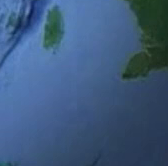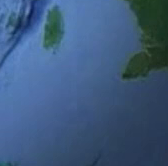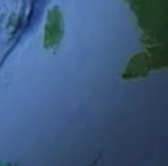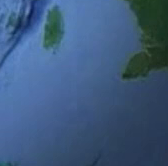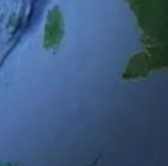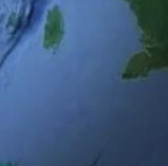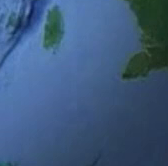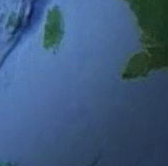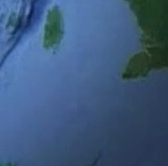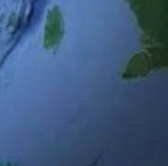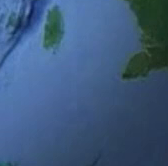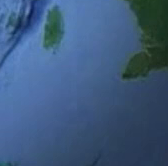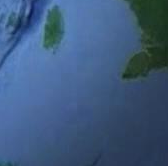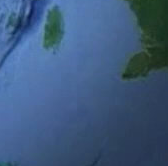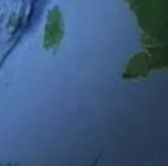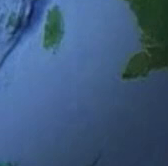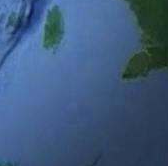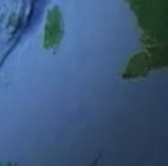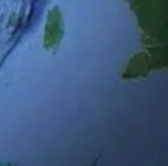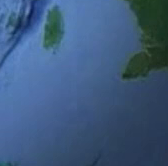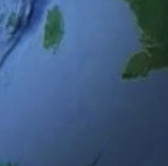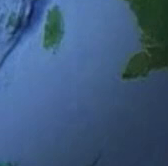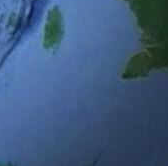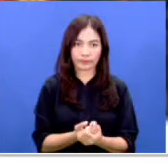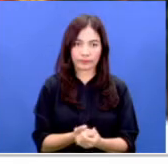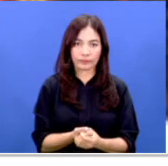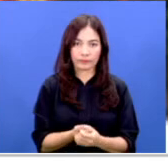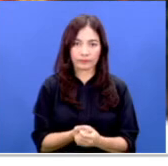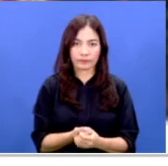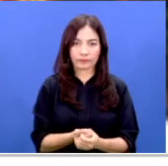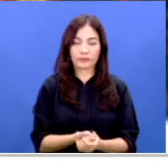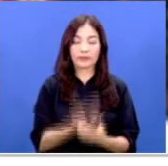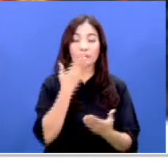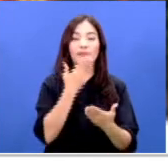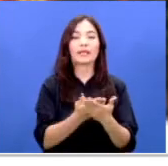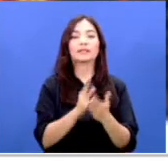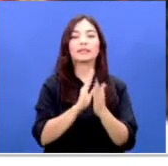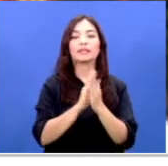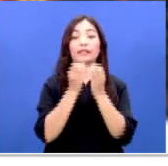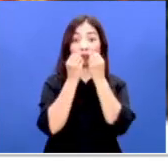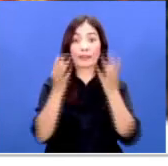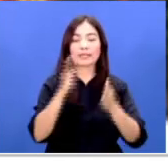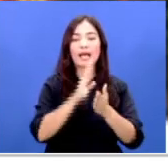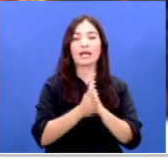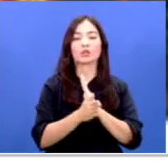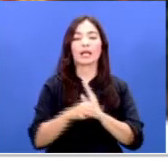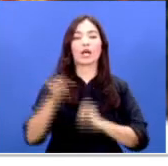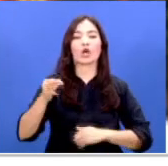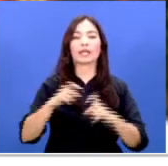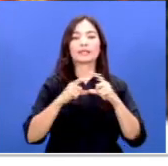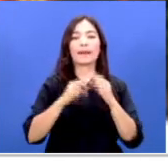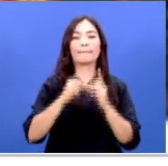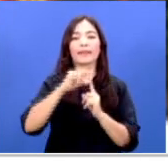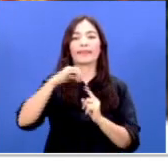terima kasih Didi Syawani mengabarkan langsung dari Sampit kita harapkan juga ada tindakan lebih lanjut dari